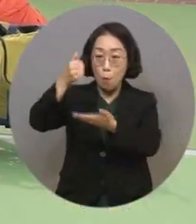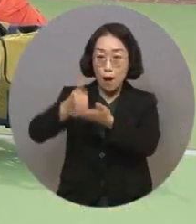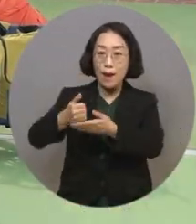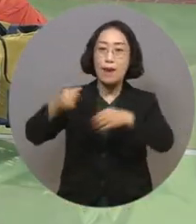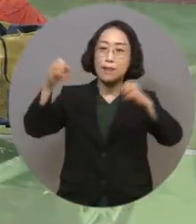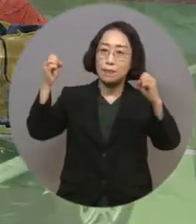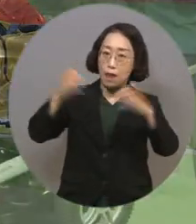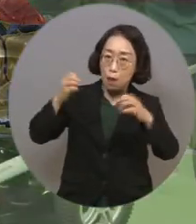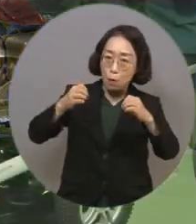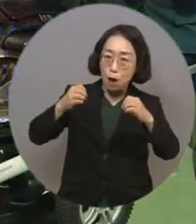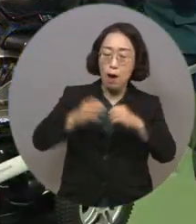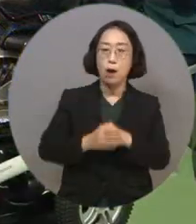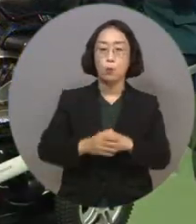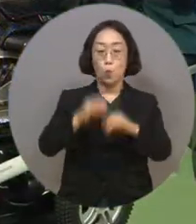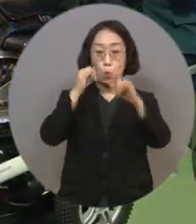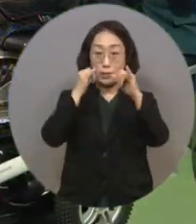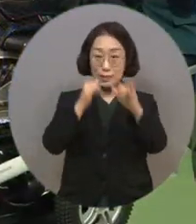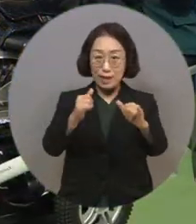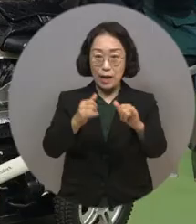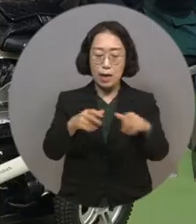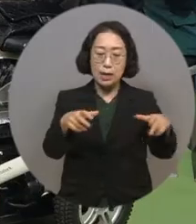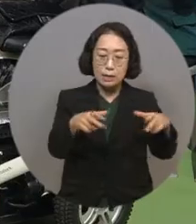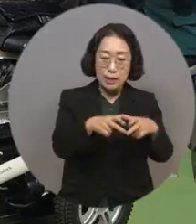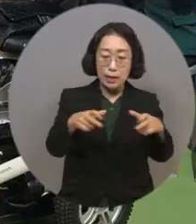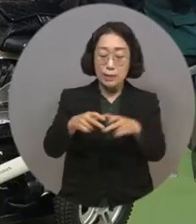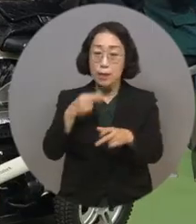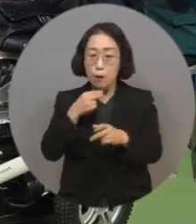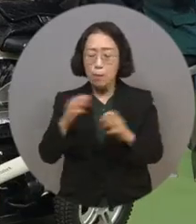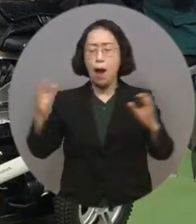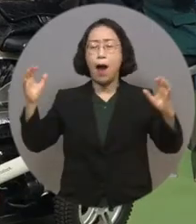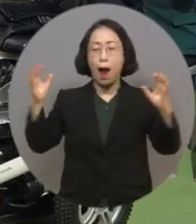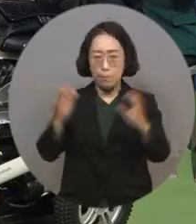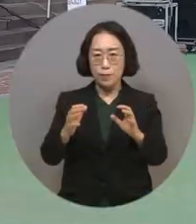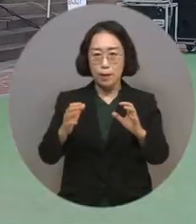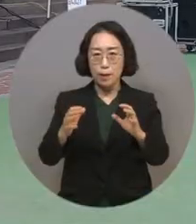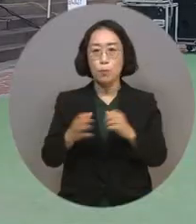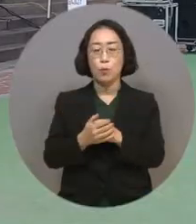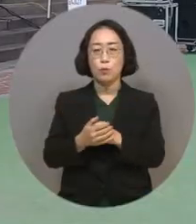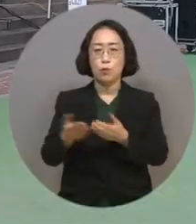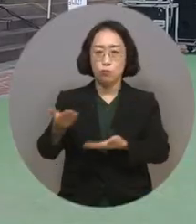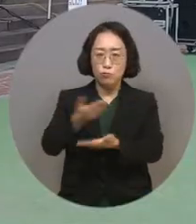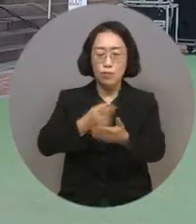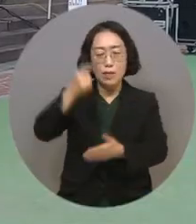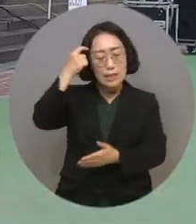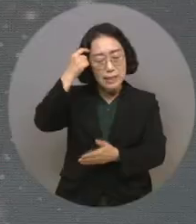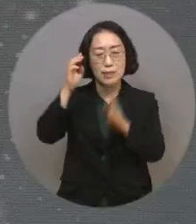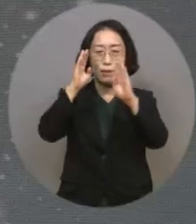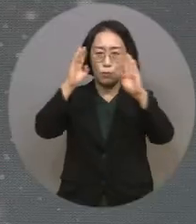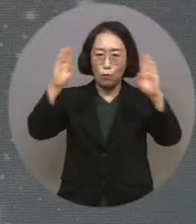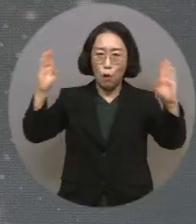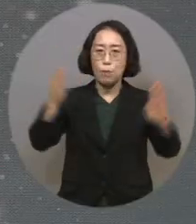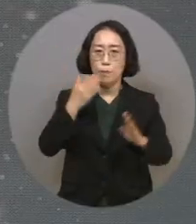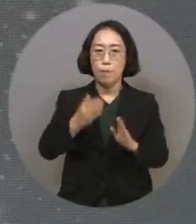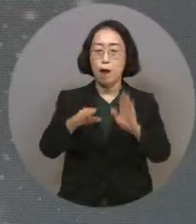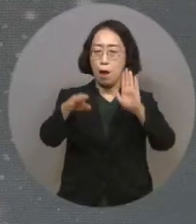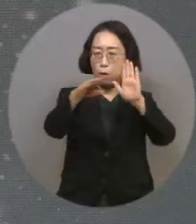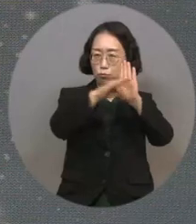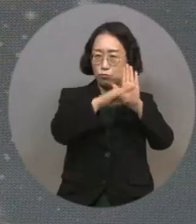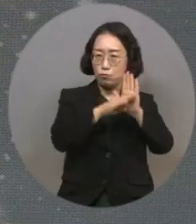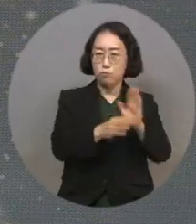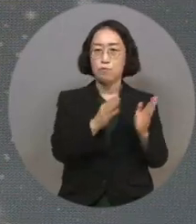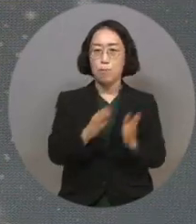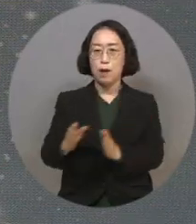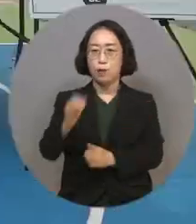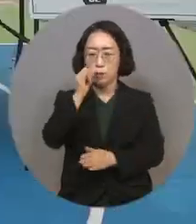시상식 등 장애인과 비장애인이 함께 장애에 대한 이해와 인식을 넓히는 다양한 행사로 진행됐습니다.